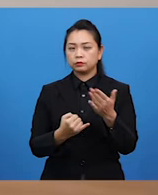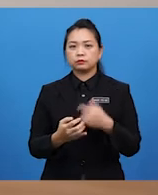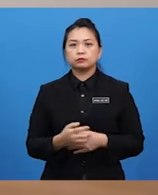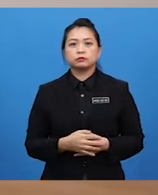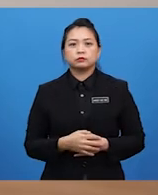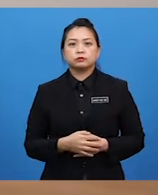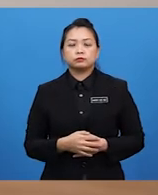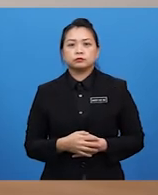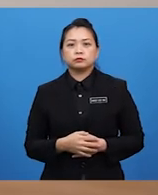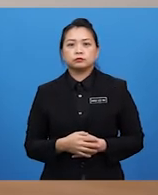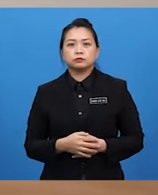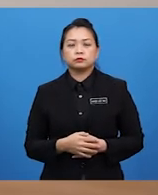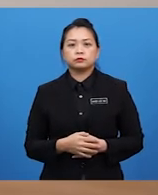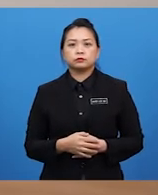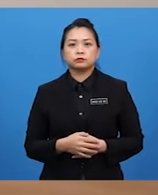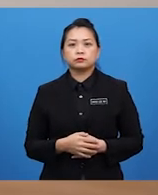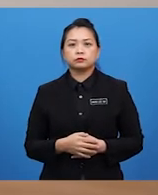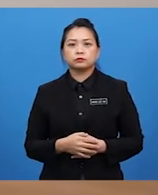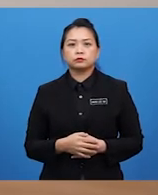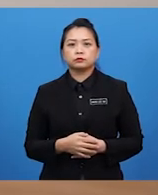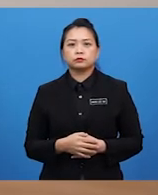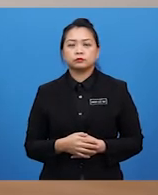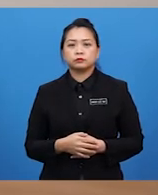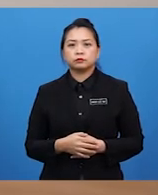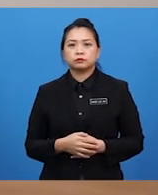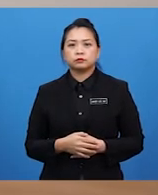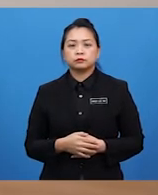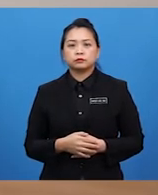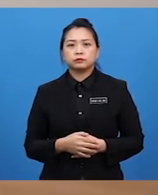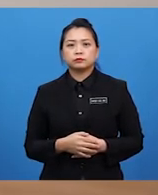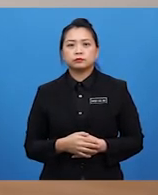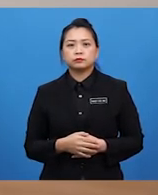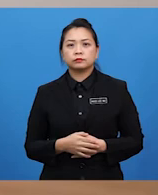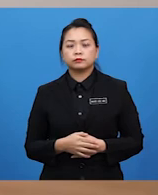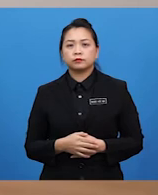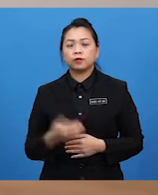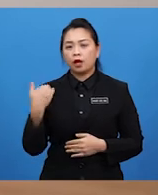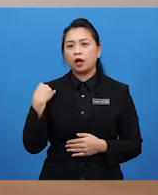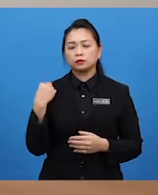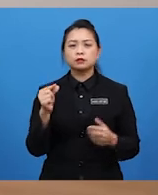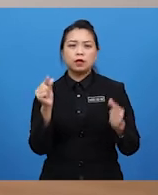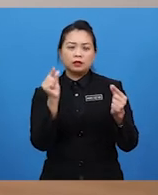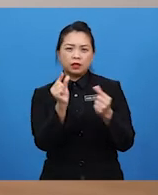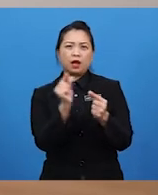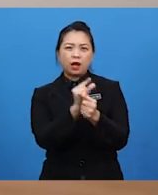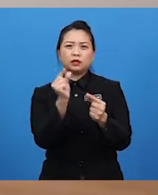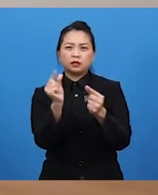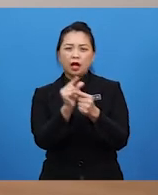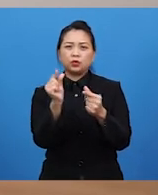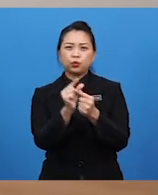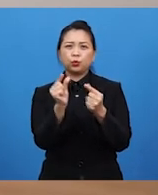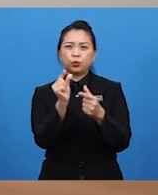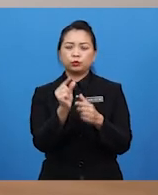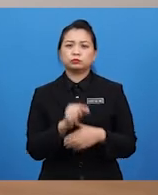sebut propaganda ini selantar bayangkan benda yang negatif. Betul tak? Betul, Cikgu Don. Ya. Pergaduan dan Pergaduan dan sebagainya. Tapi